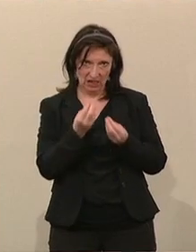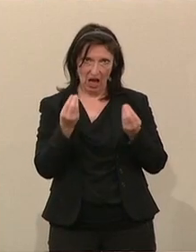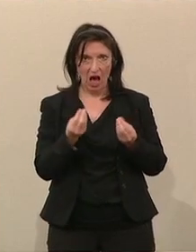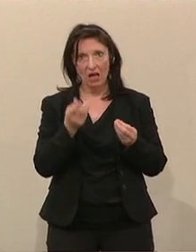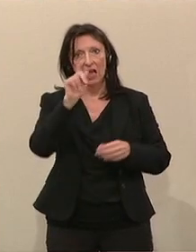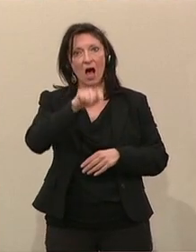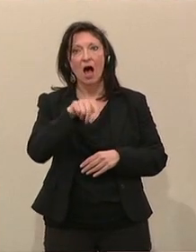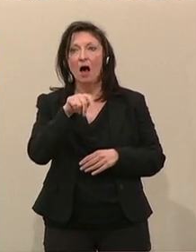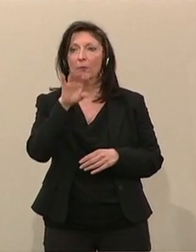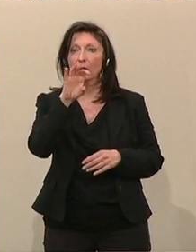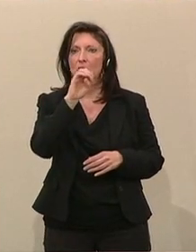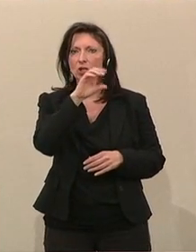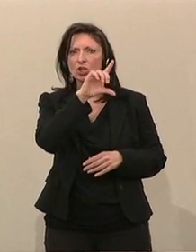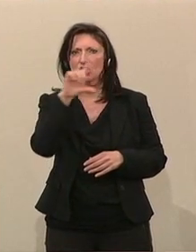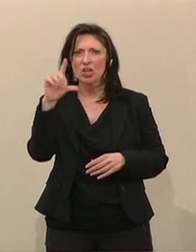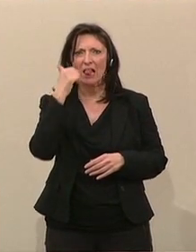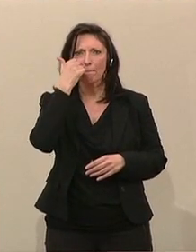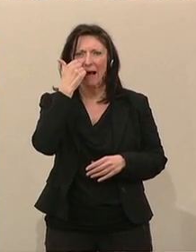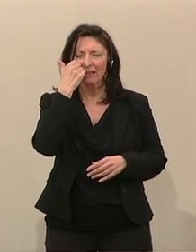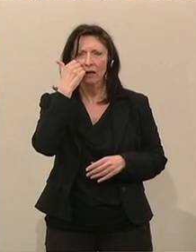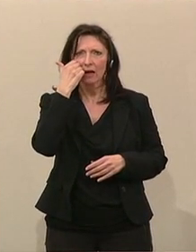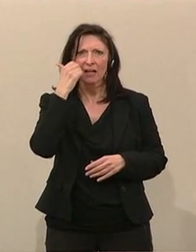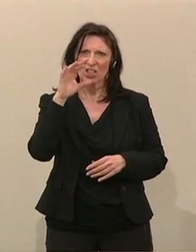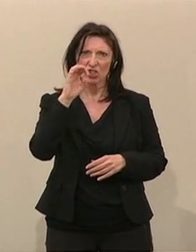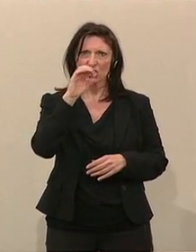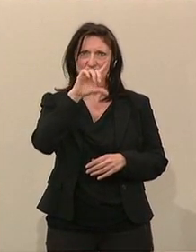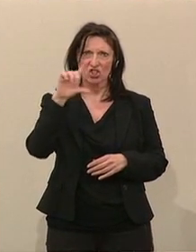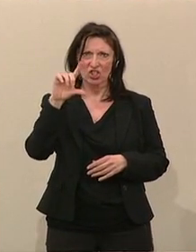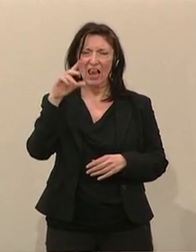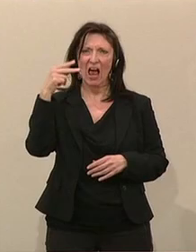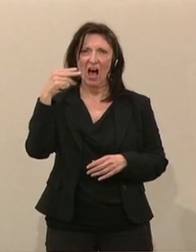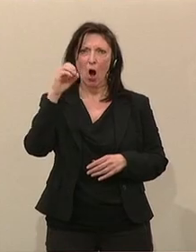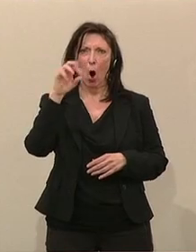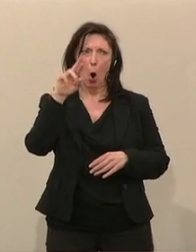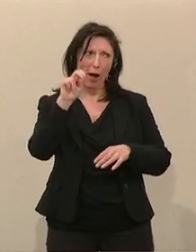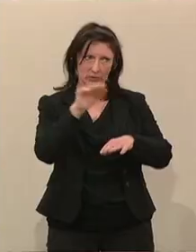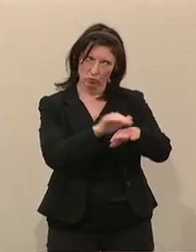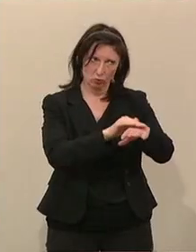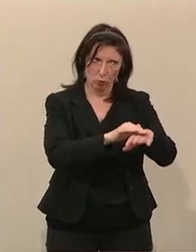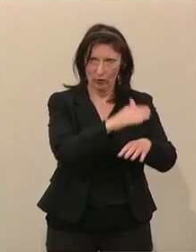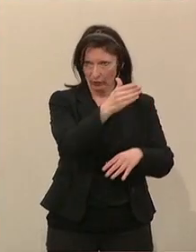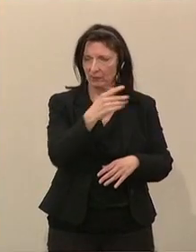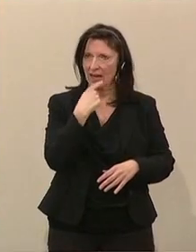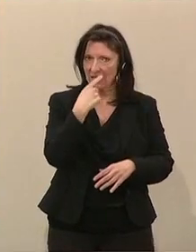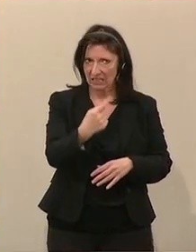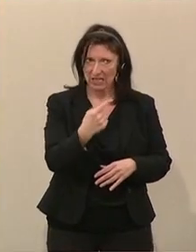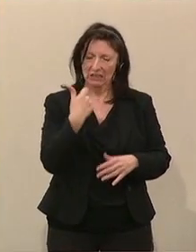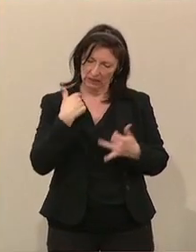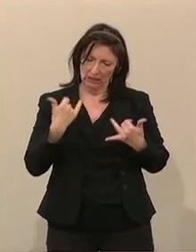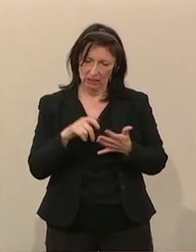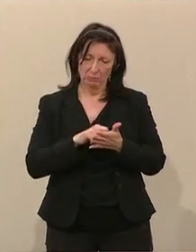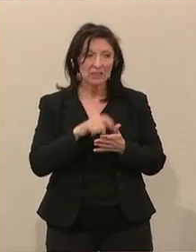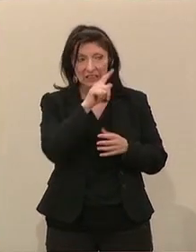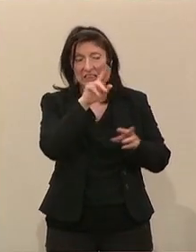Schellhorn hier von sich gegeben hat. Sie haben vollkommen